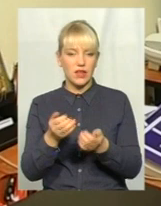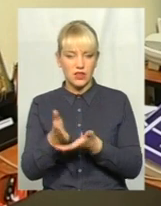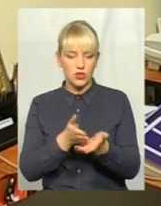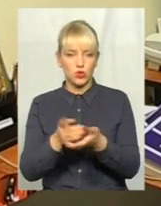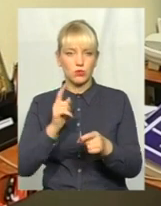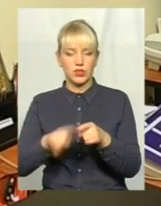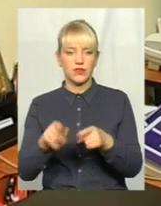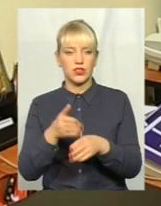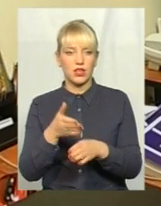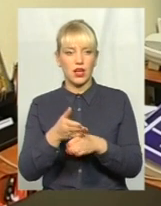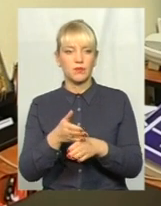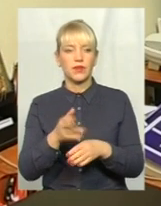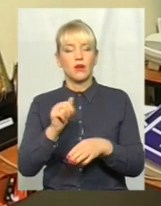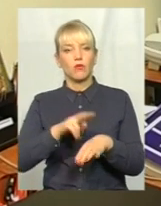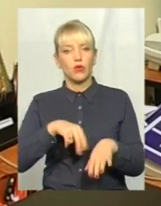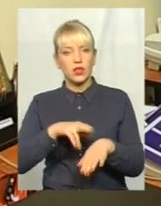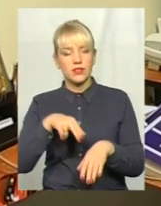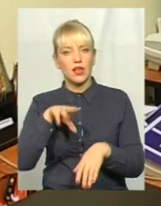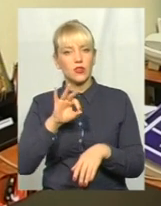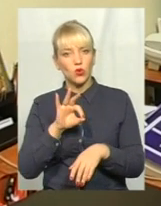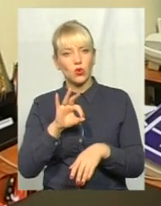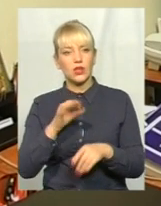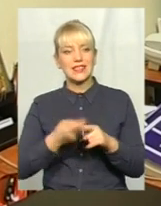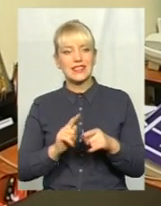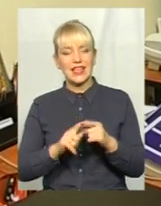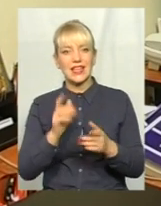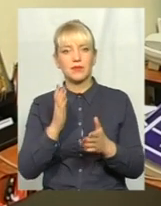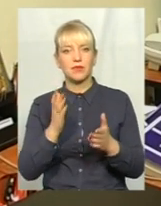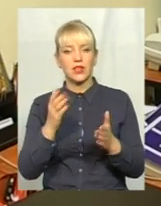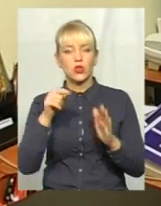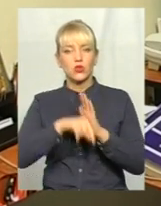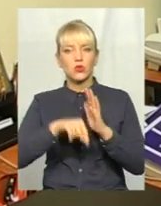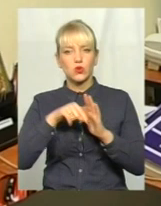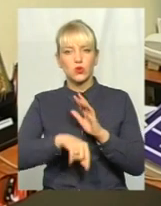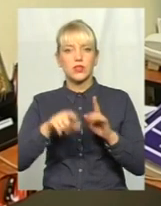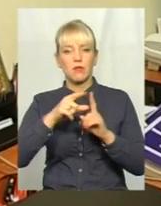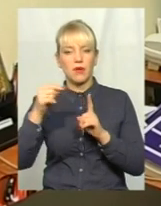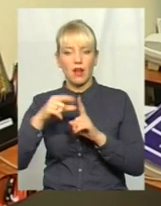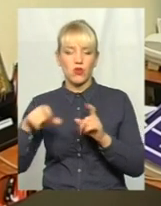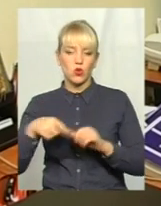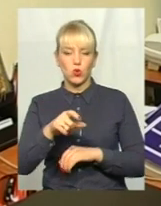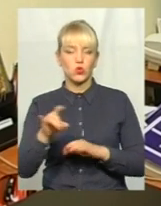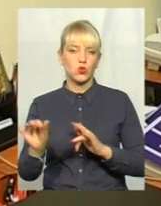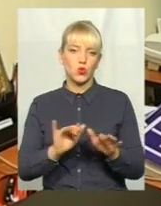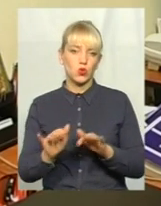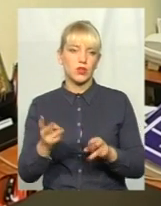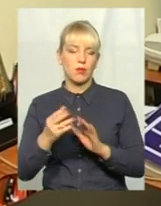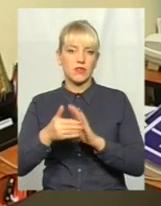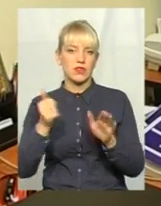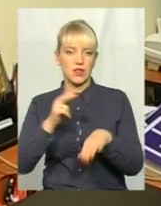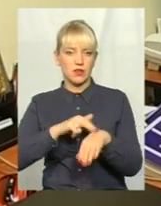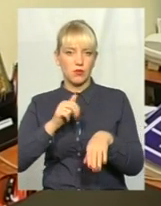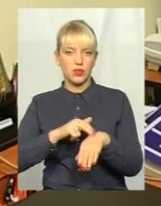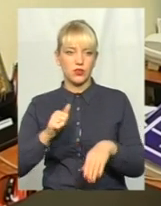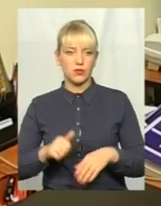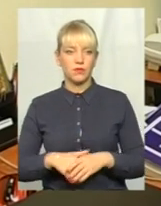швидкої, в певній мірі поліції, то, знову ж таки, це стосується порушень правил дорожнього руху, відповідно, викликати працівників поліції.